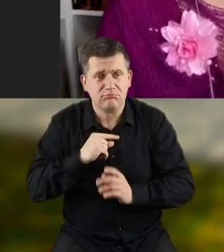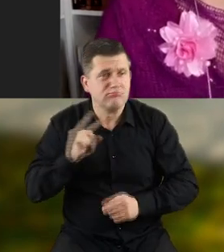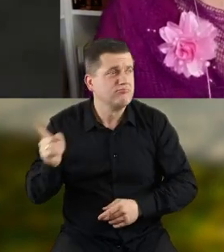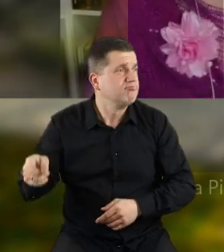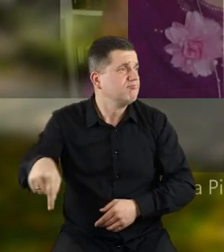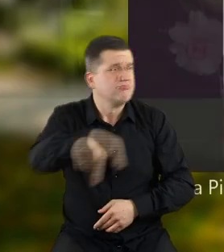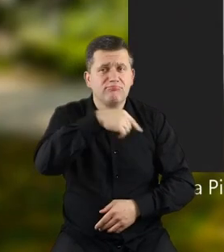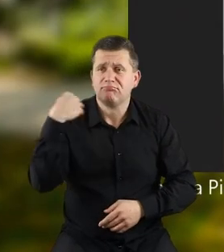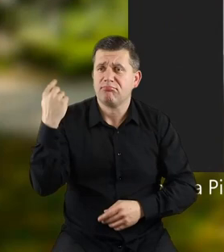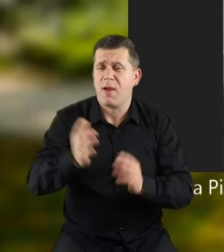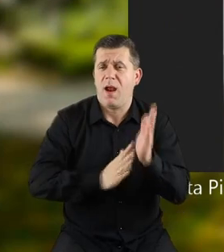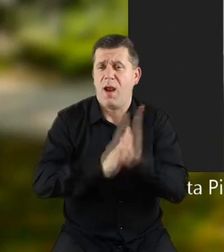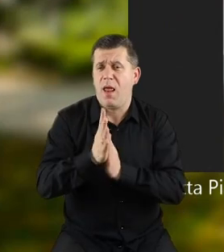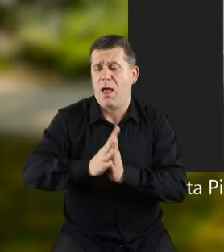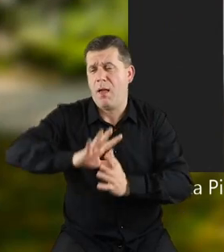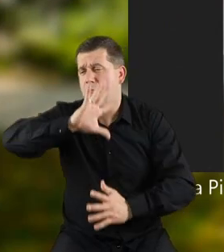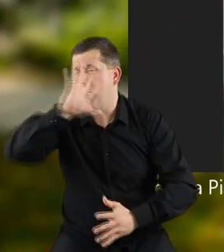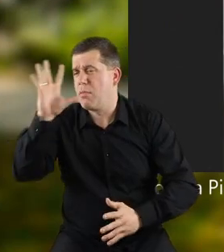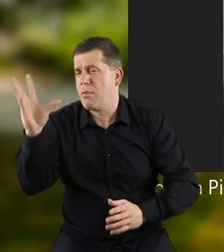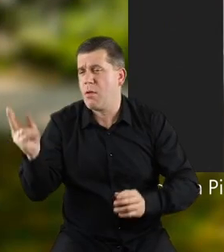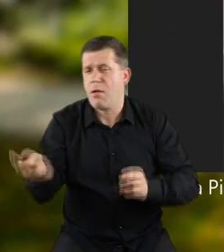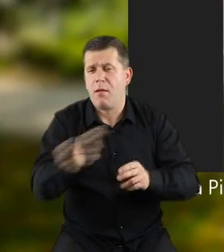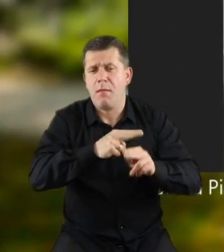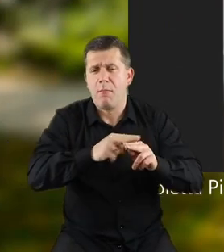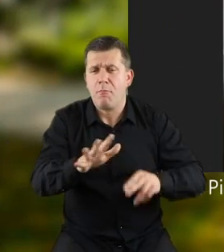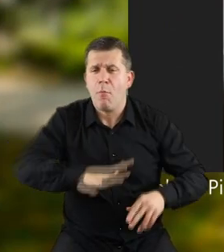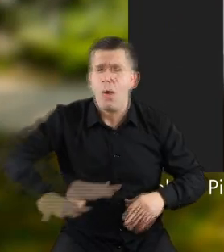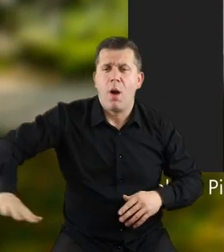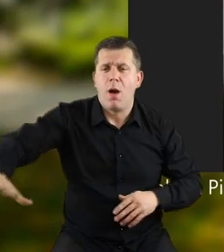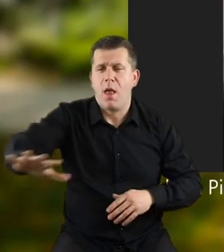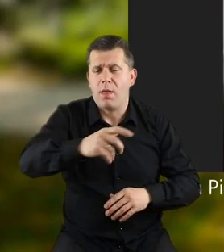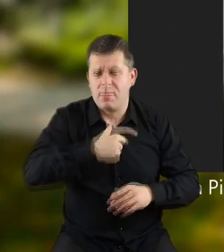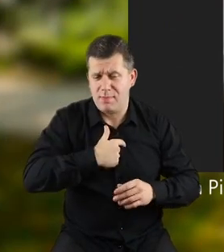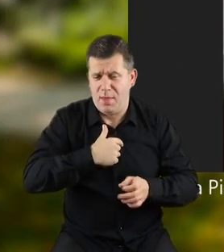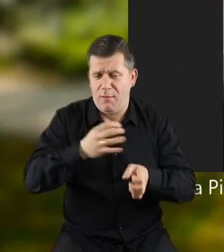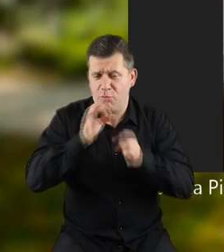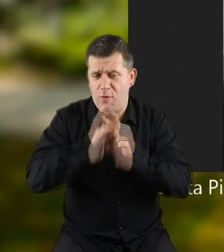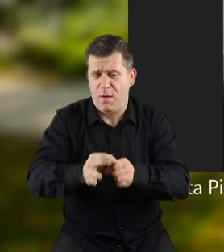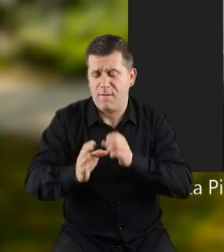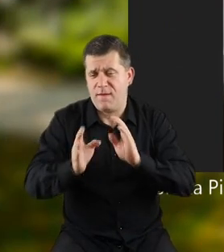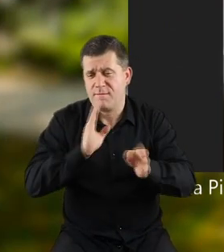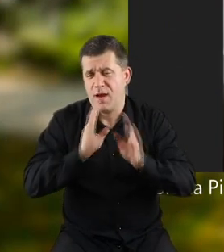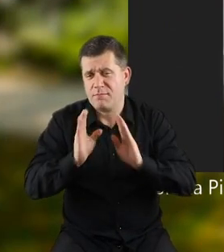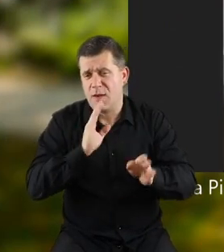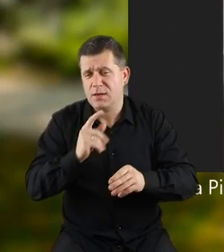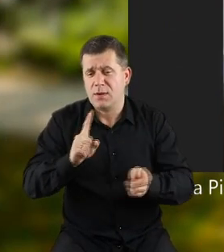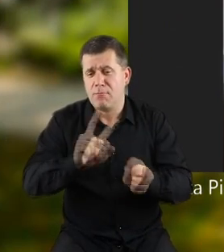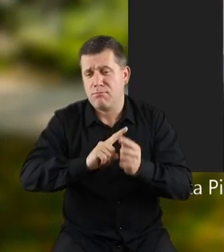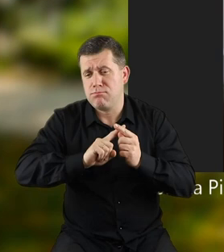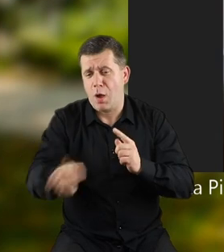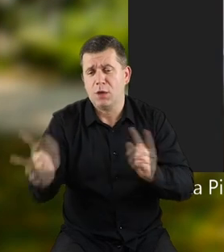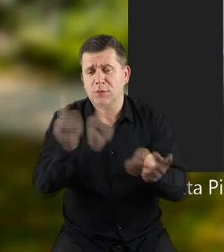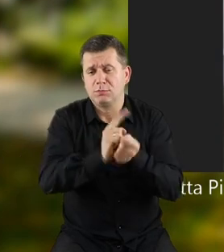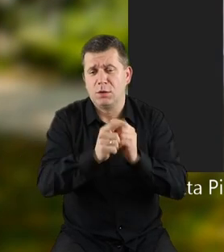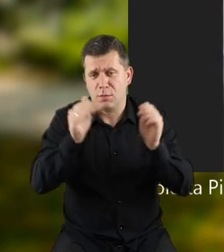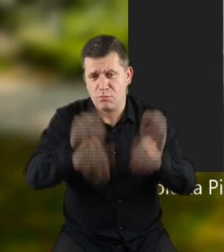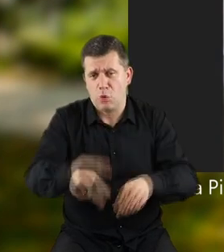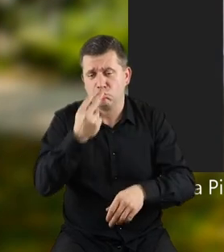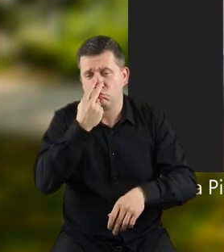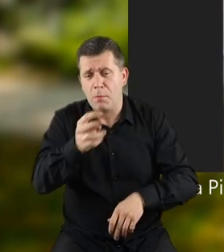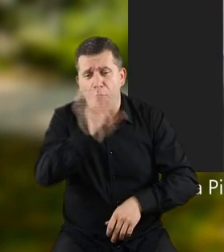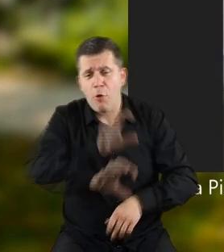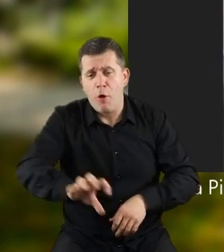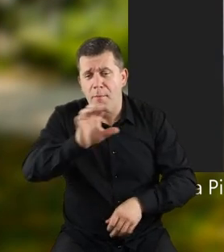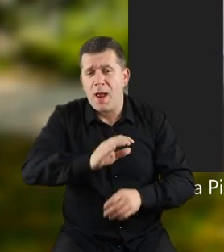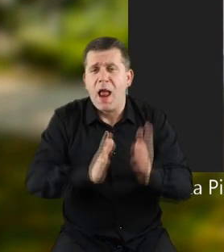naokoło mnie jest las. Mieszkam na takiej pięknej polanie. Prowadzę taki fanpage. Jak się spotkanie skończy, będziecie mogli sobie obejrzeć. Może